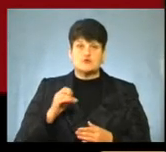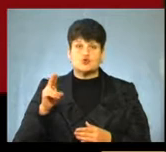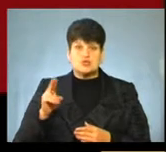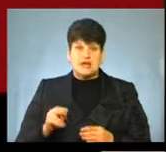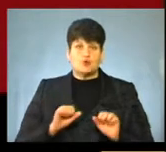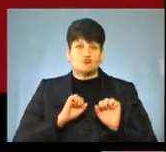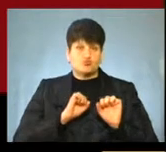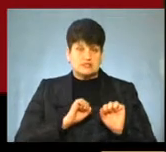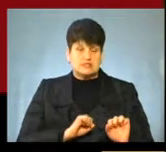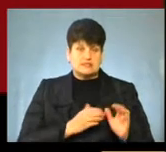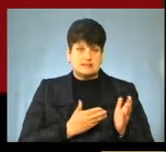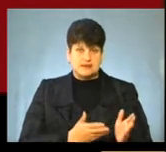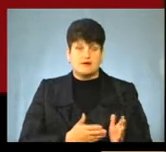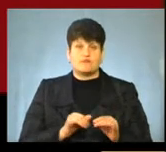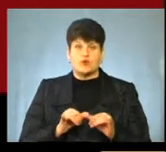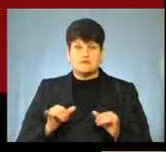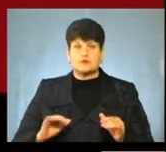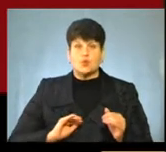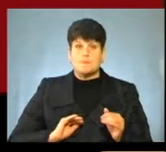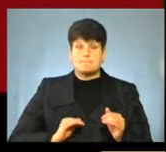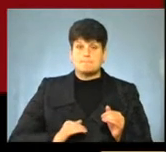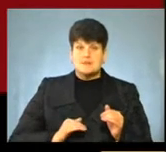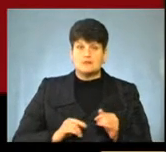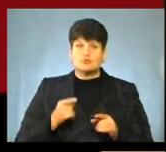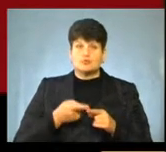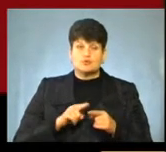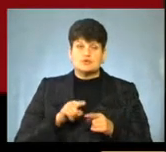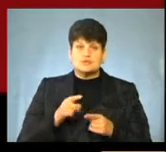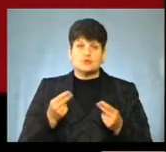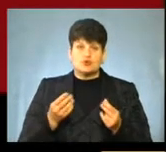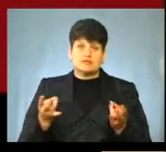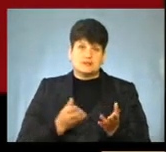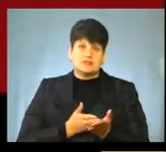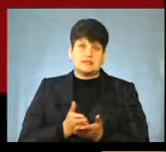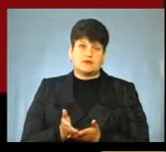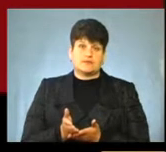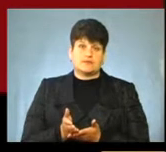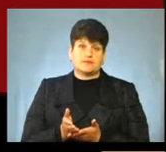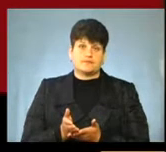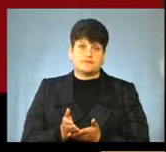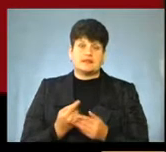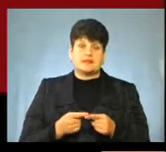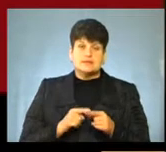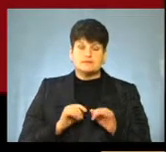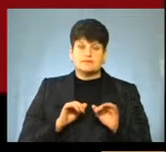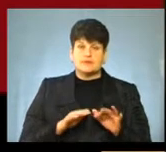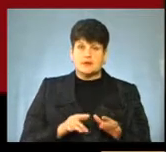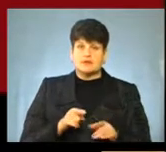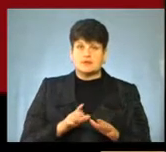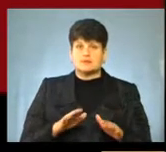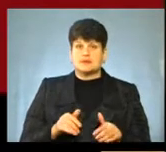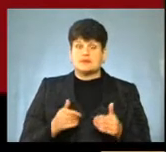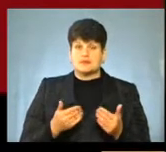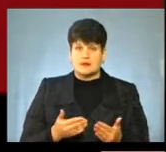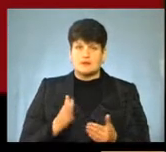соціальному захисті, розвитку бізнесу. Тому сьогодні ці кошти можна було скерувати на ці речі, і вони б